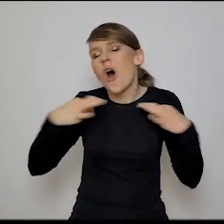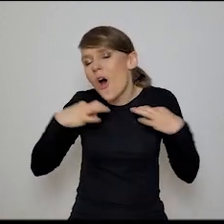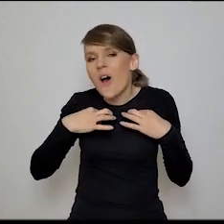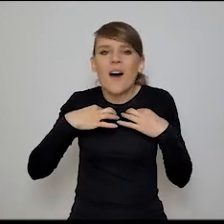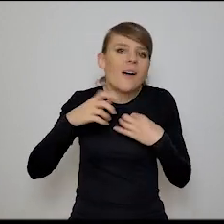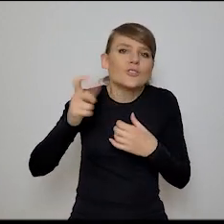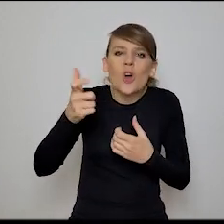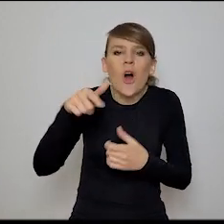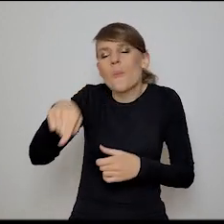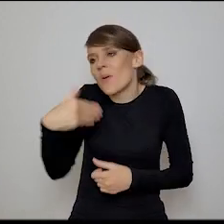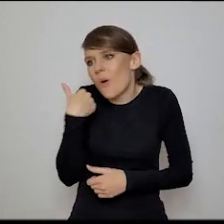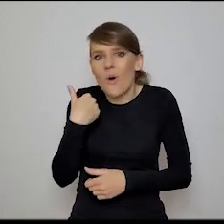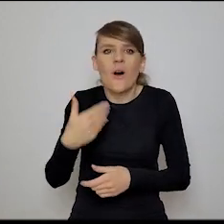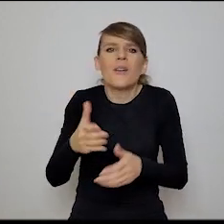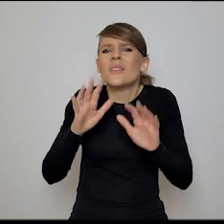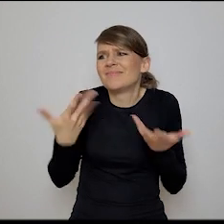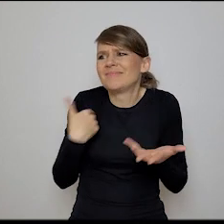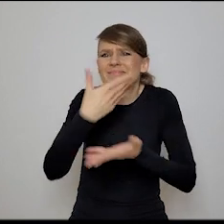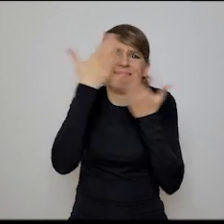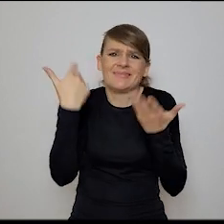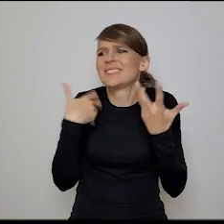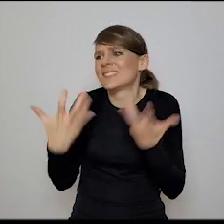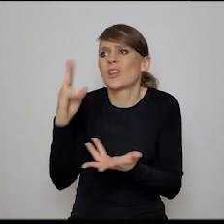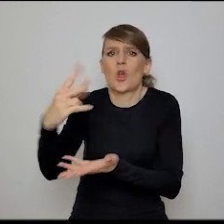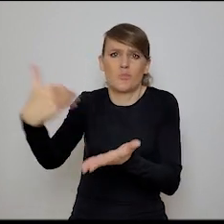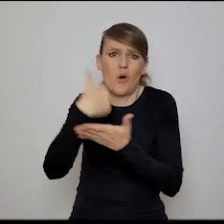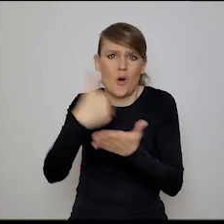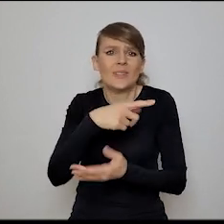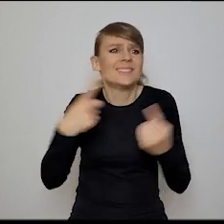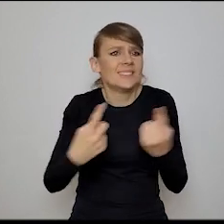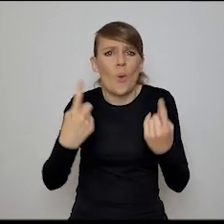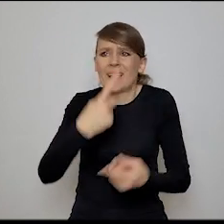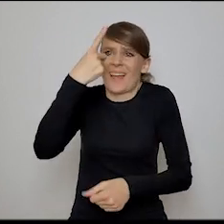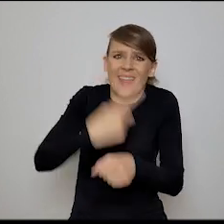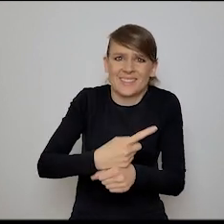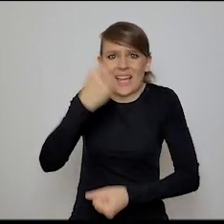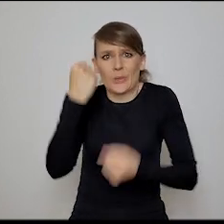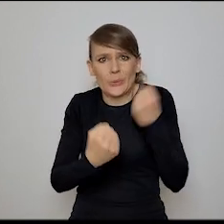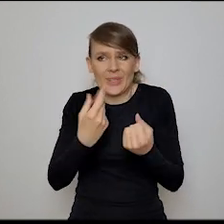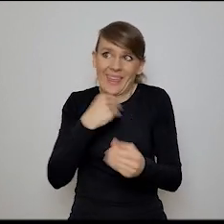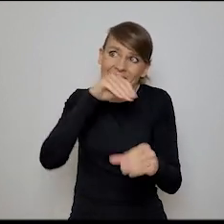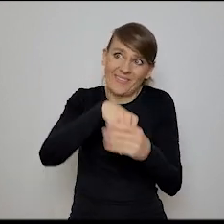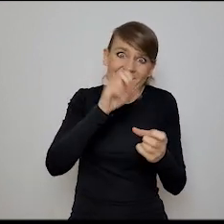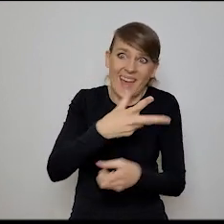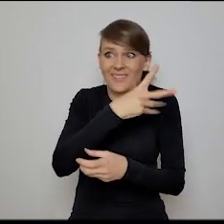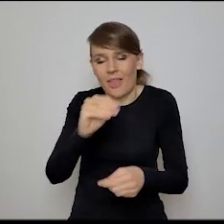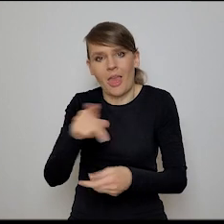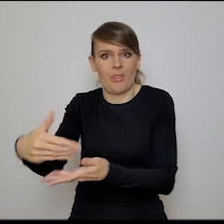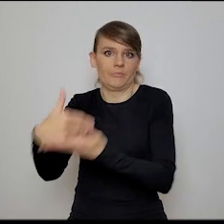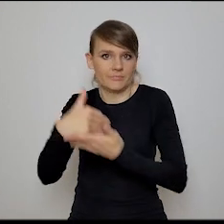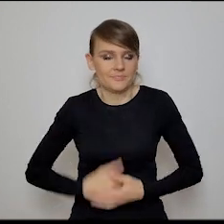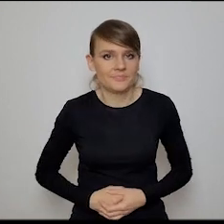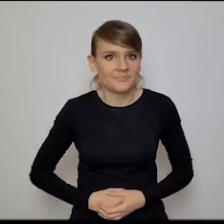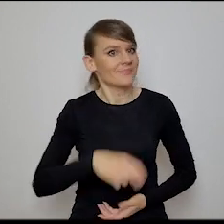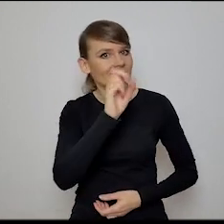stało, ale po prostu niech ktoś przyjdzie mi pomóc, niech ktoś mnie wesprze w tej trudnej dla mnie decyzji. Jest taka